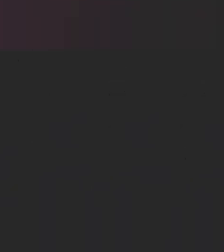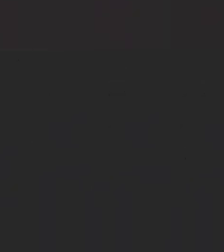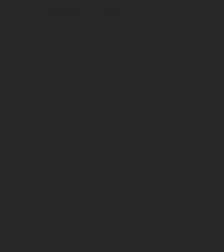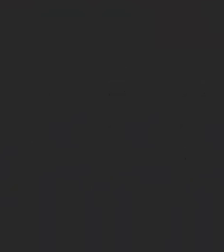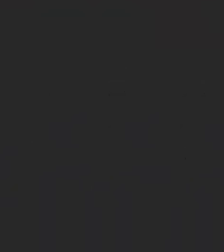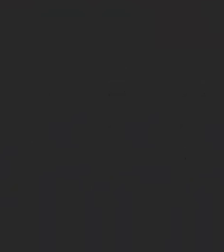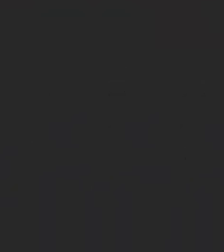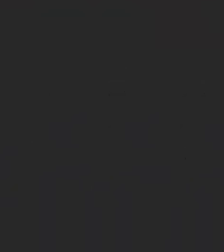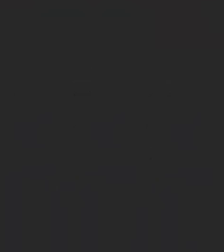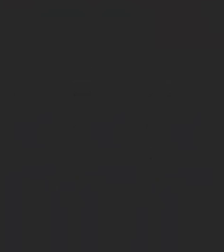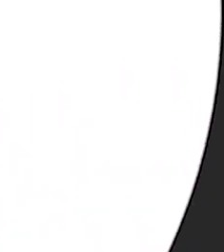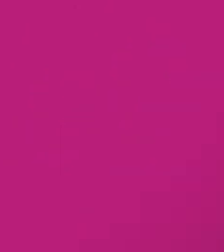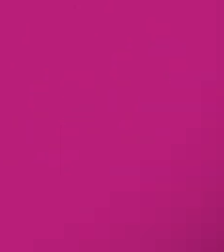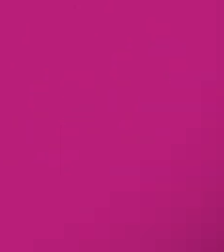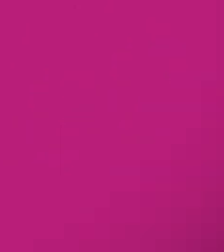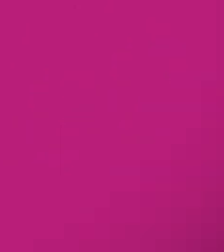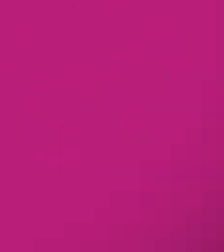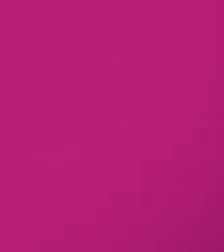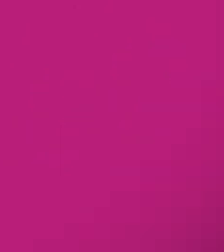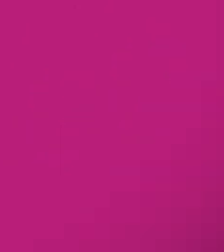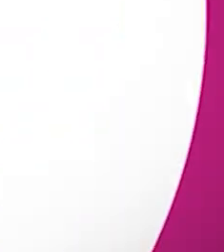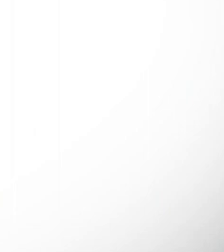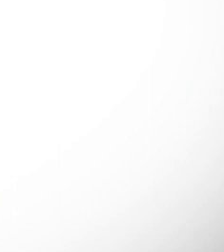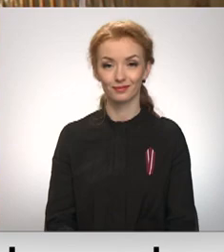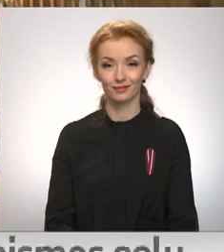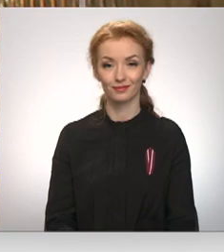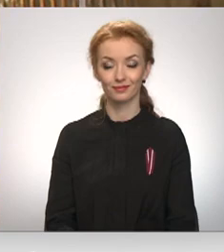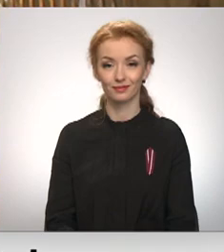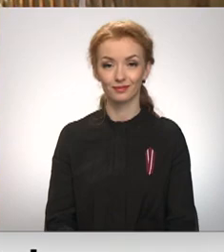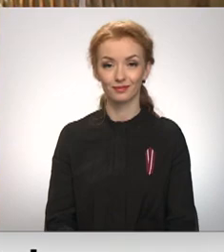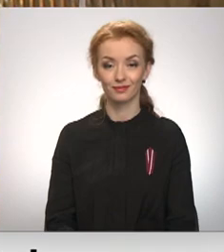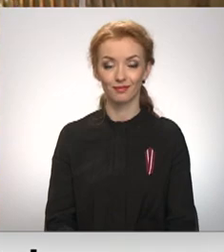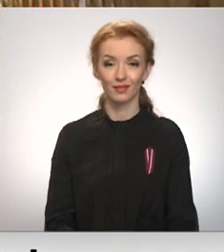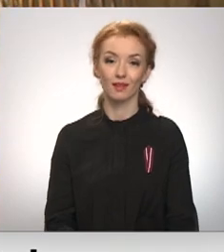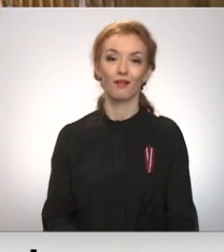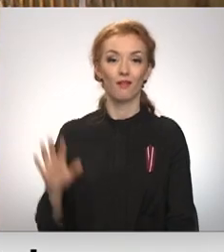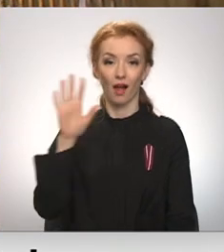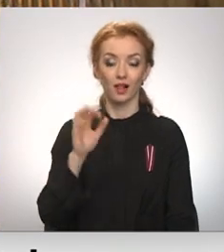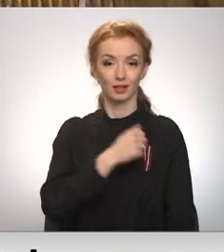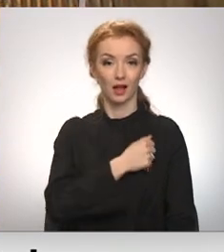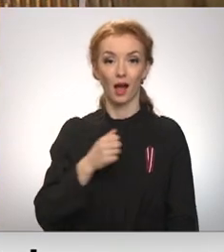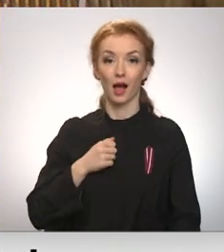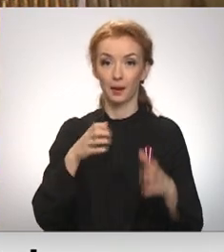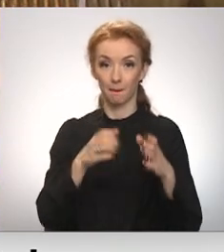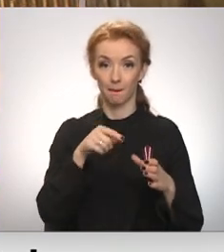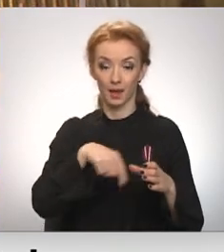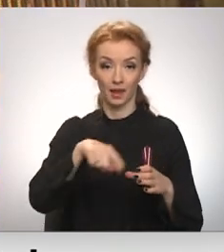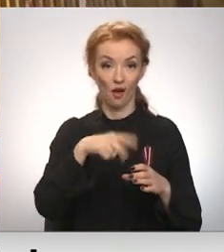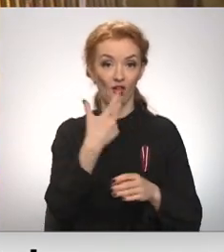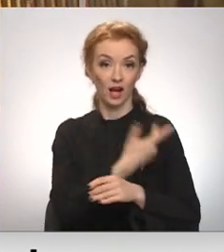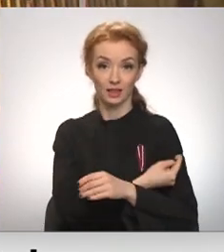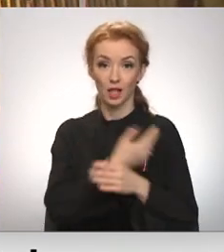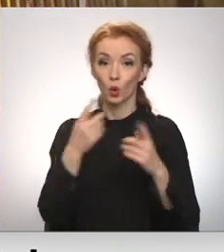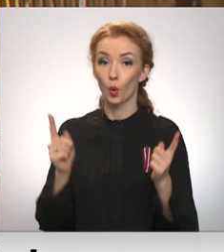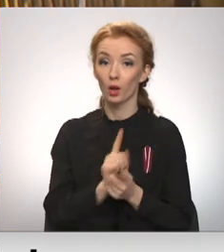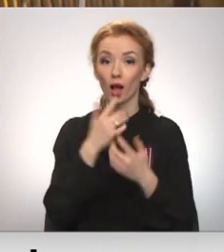Re! Viss ēters ir te! Nacionālajos bruņotajos spēkos vakcinācija bija obligāta jau